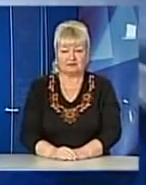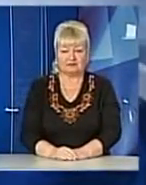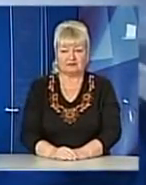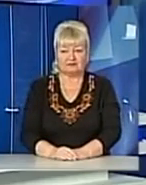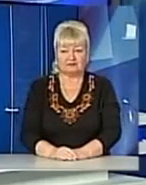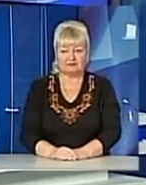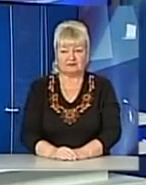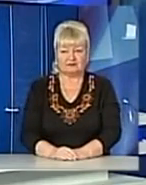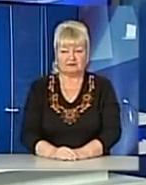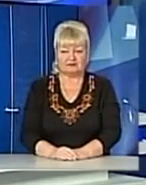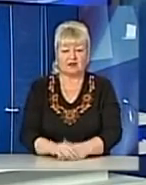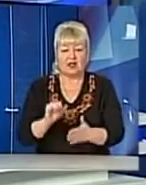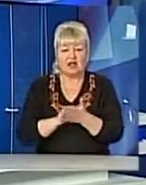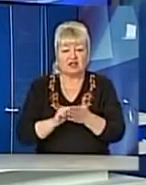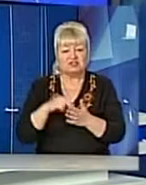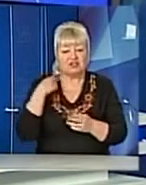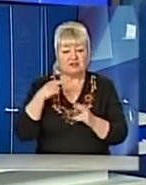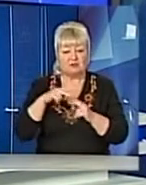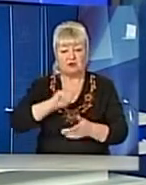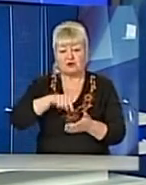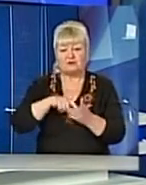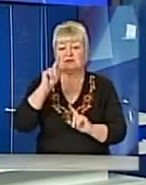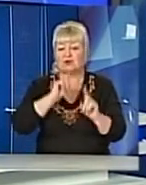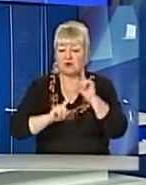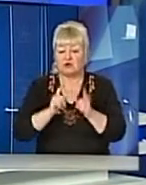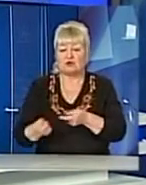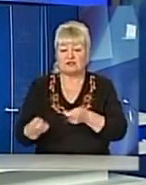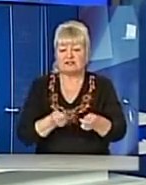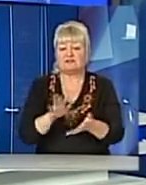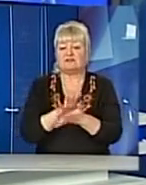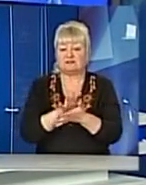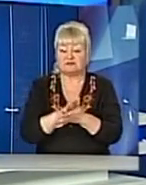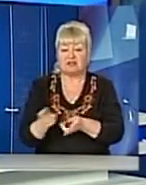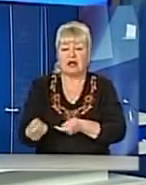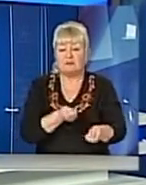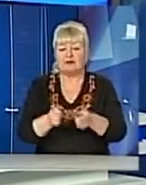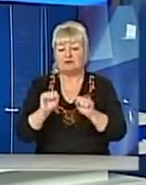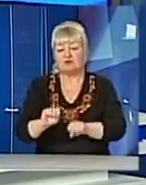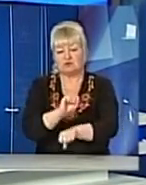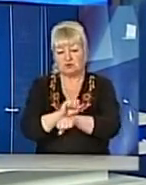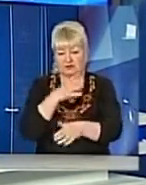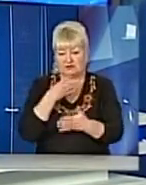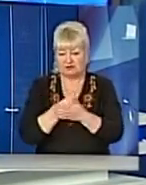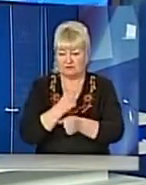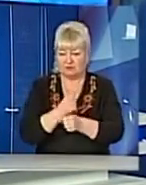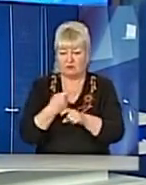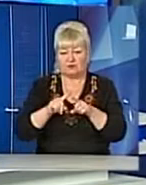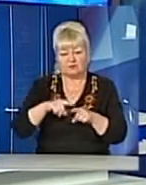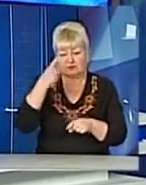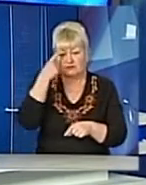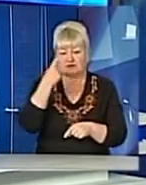Музика Через борг міської ради за вивіз сміття перевізники можуть зупинити свою роботу. Про це заявили в